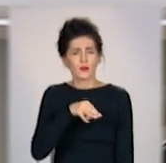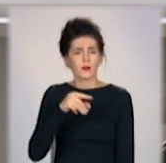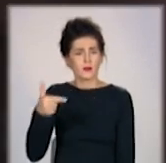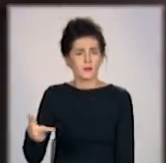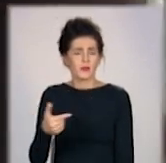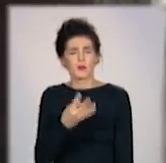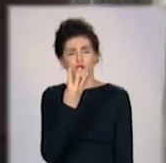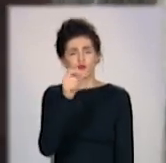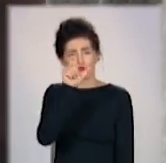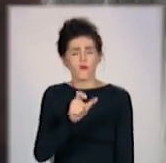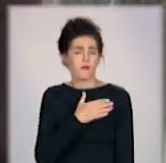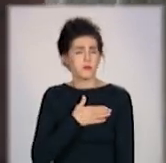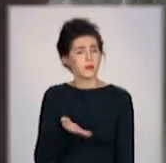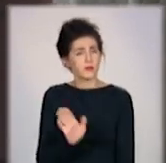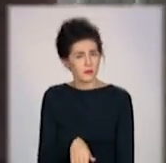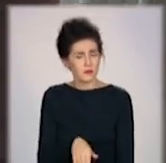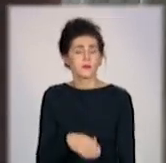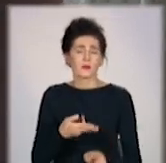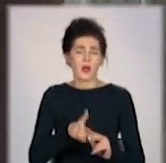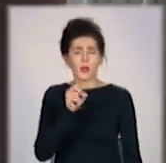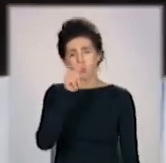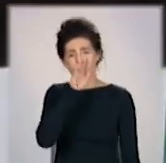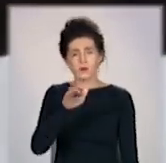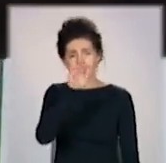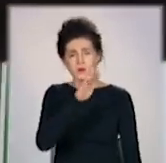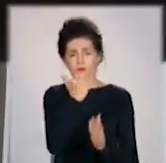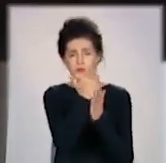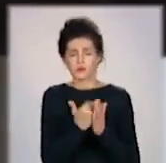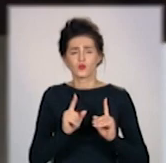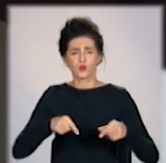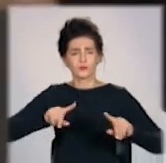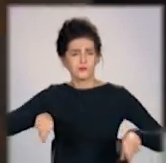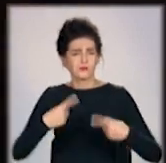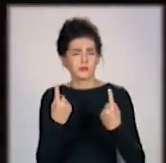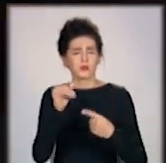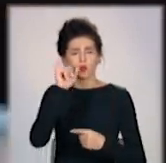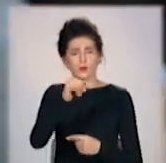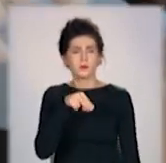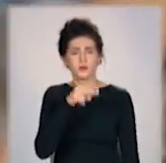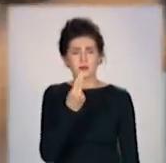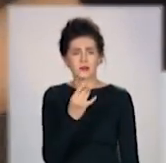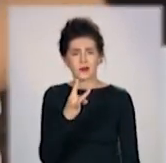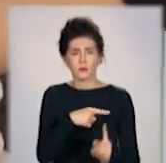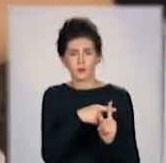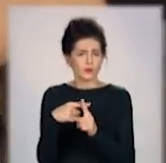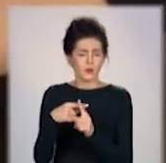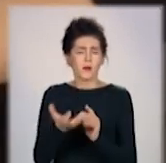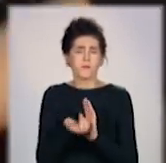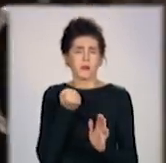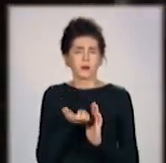Чотири людини померли. На Луганщині статистика теж зростає. Там позитивні ПЛР-тести отримали